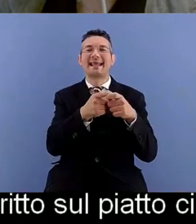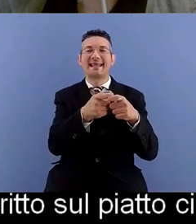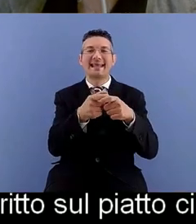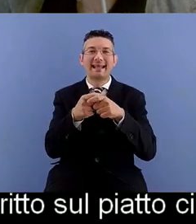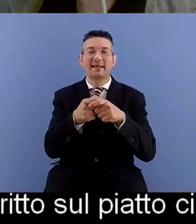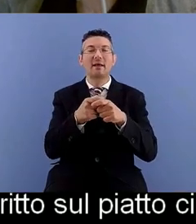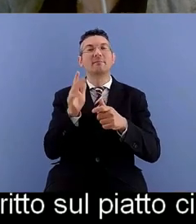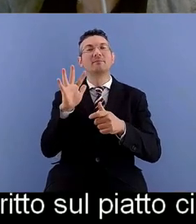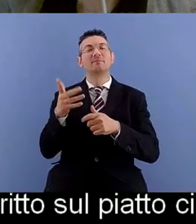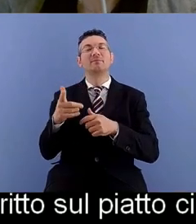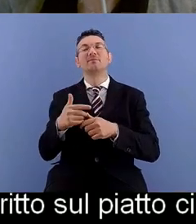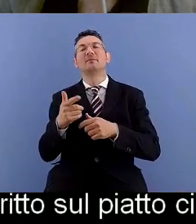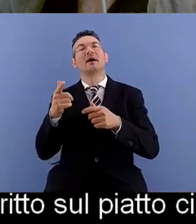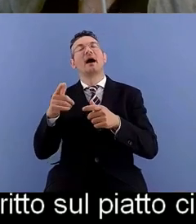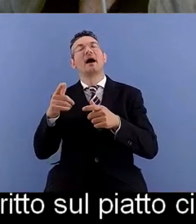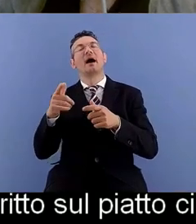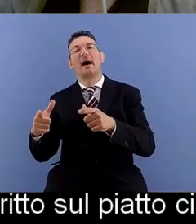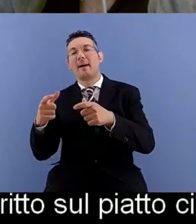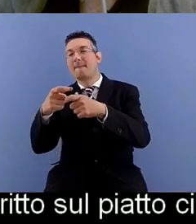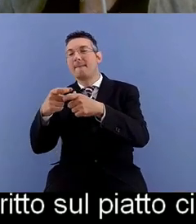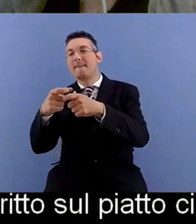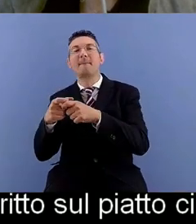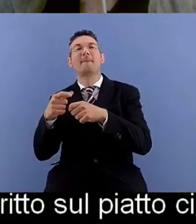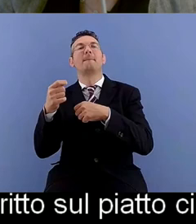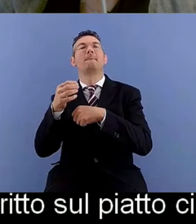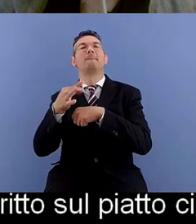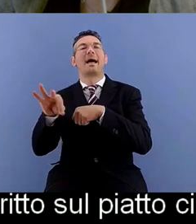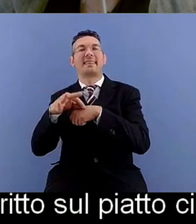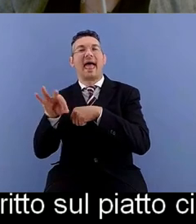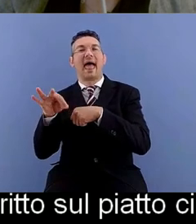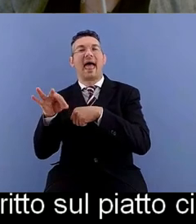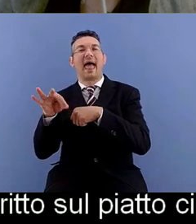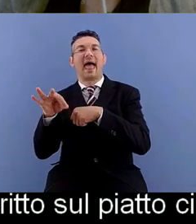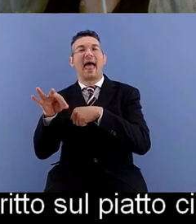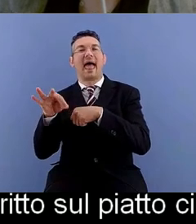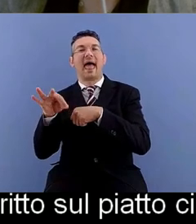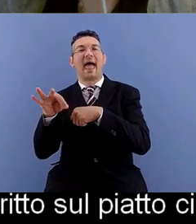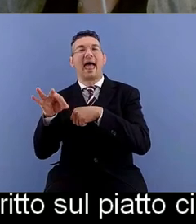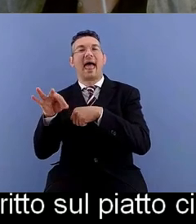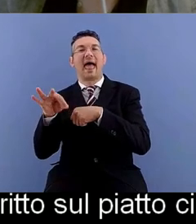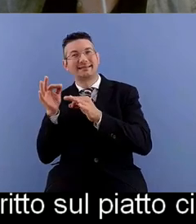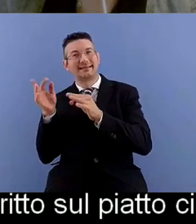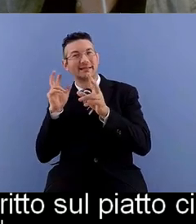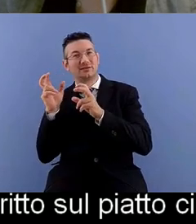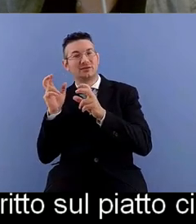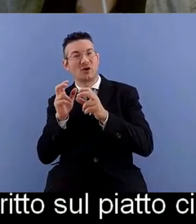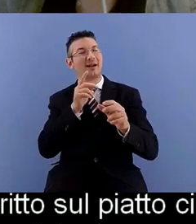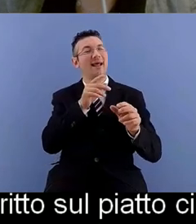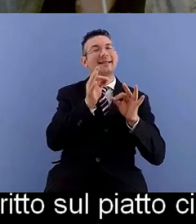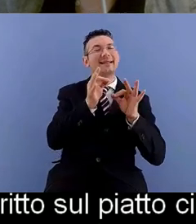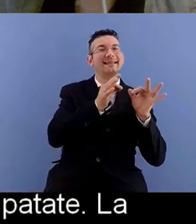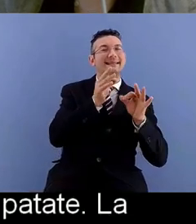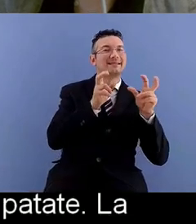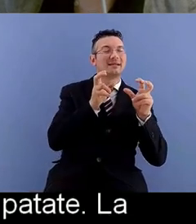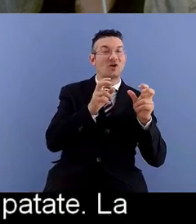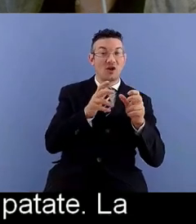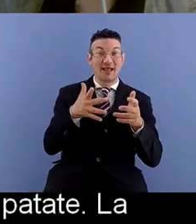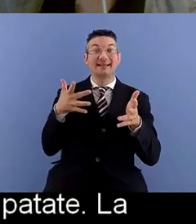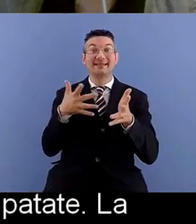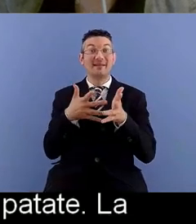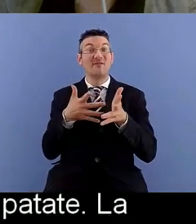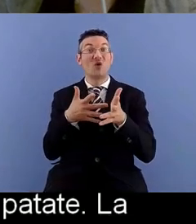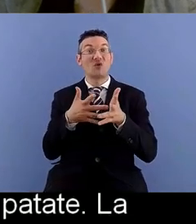piatto ci sono delle patate quindi questo ci dice che la difficoltà dell'audiodescrizione non è solo